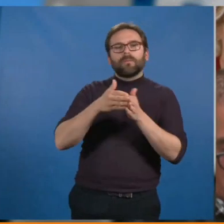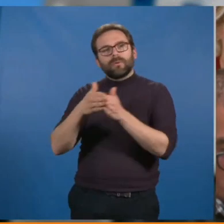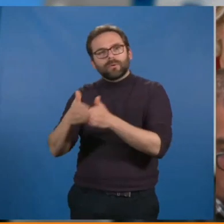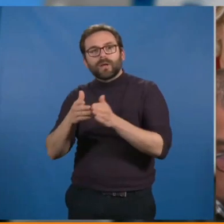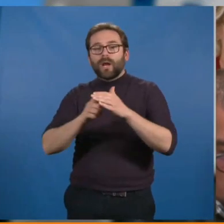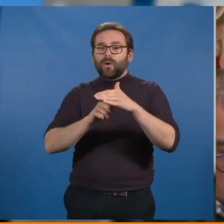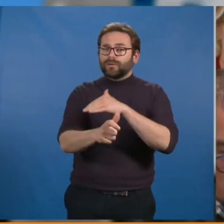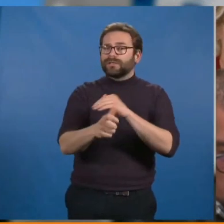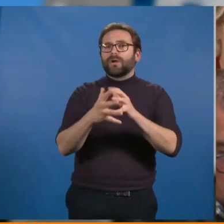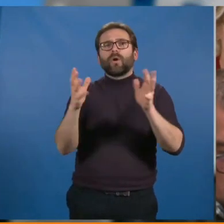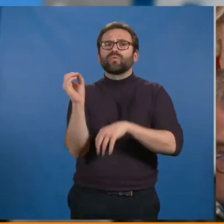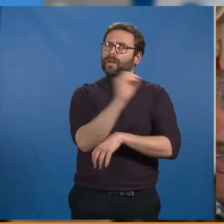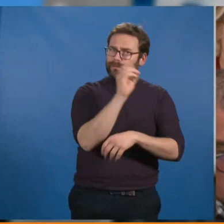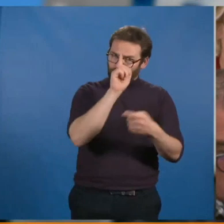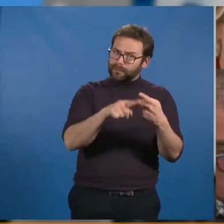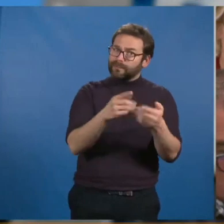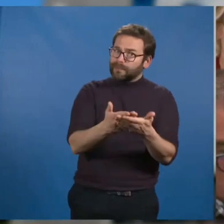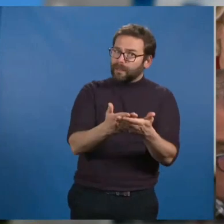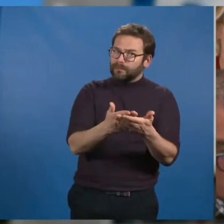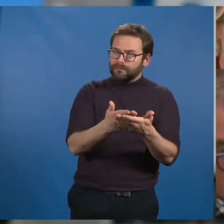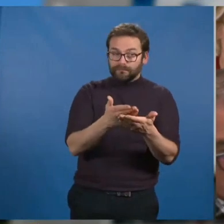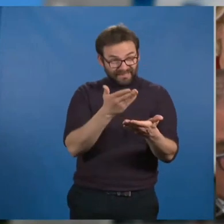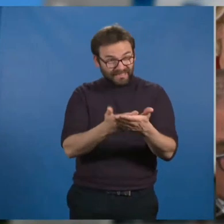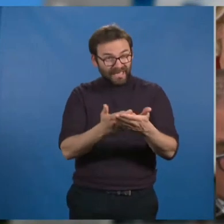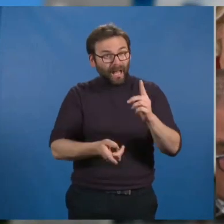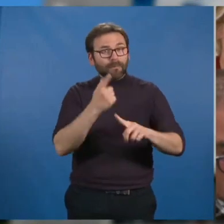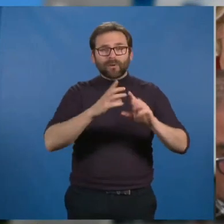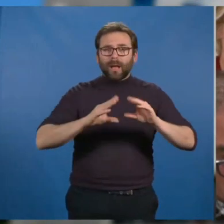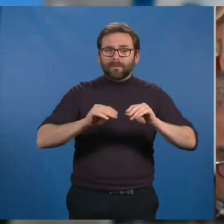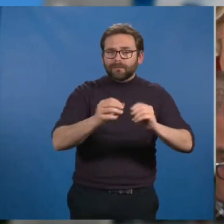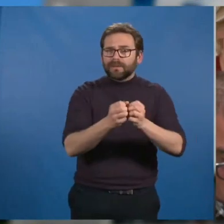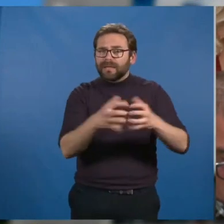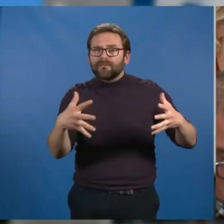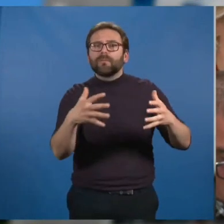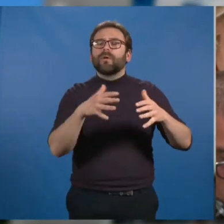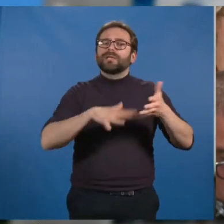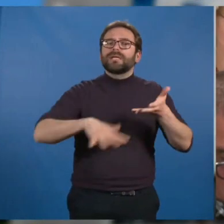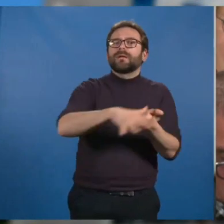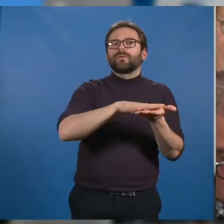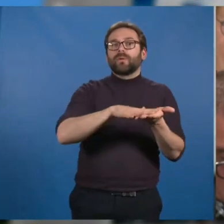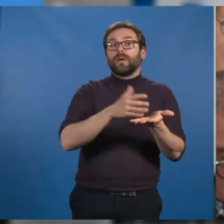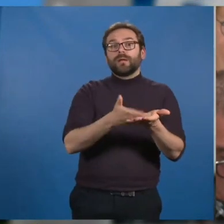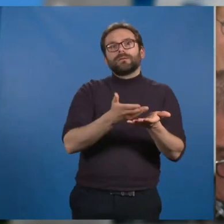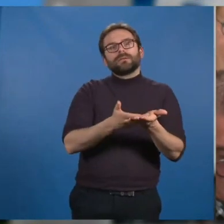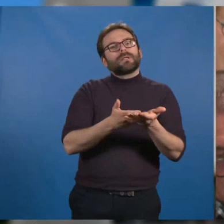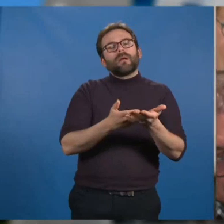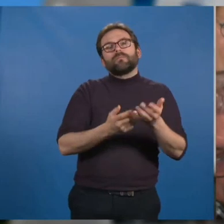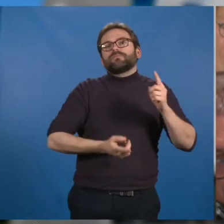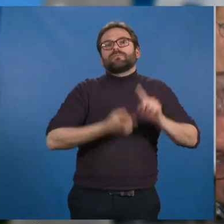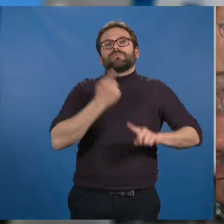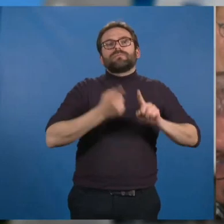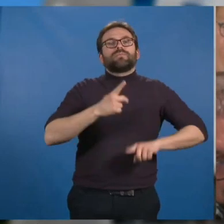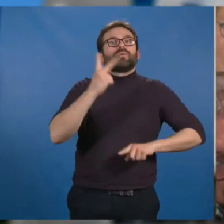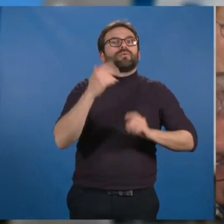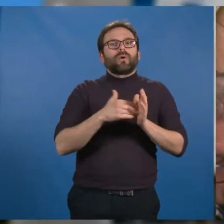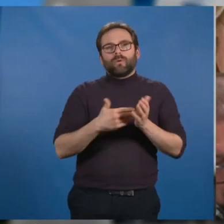logistique du Grand Ouest. Cet enjeu essentiel d'aménagement et de développement du territoire n'en est que plus prégnant aujourd'hui face